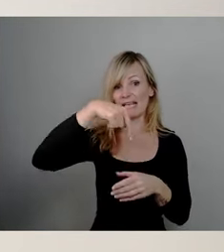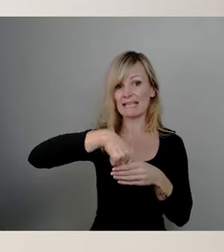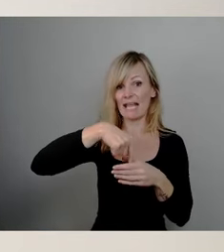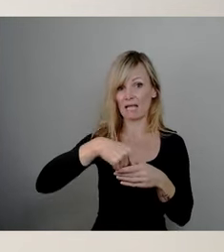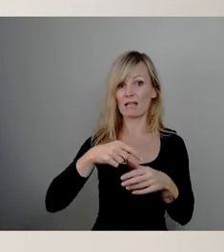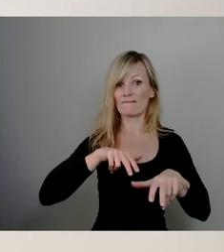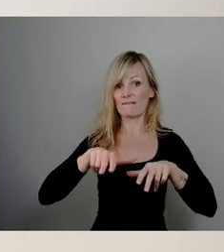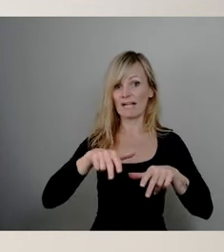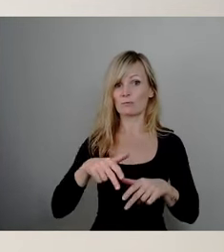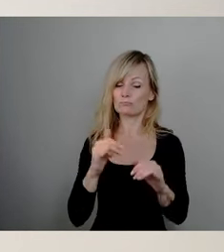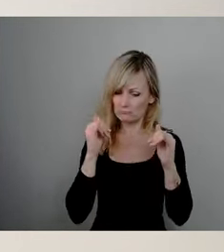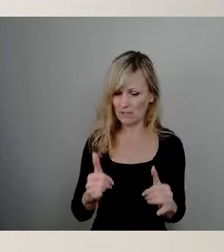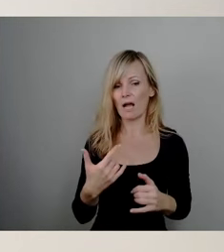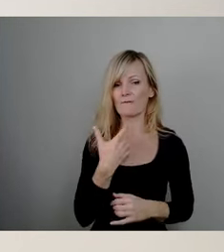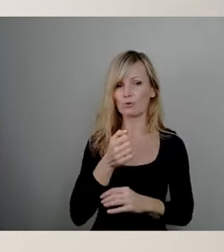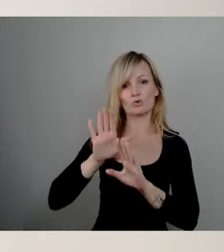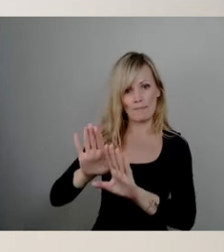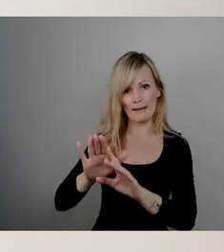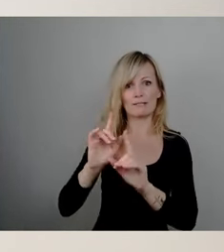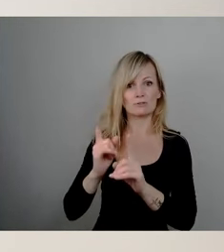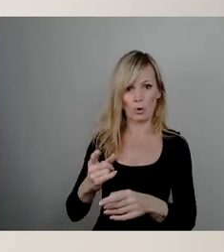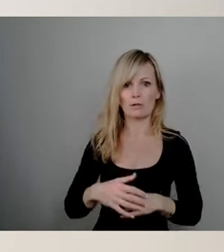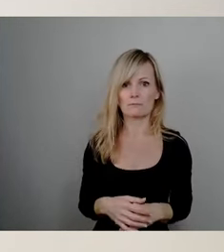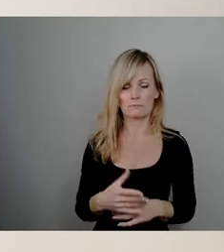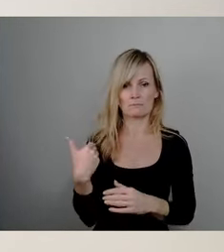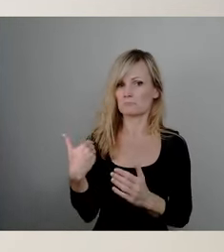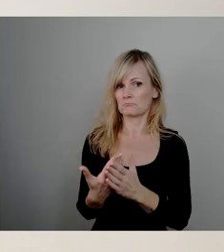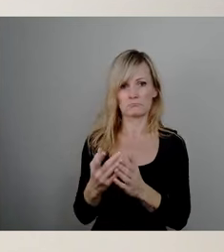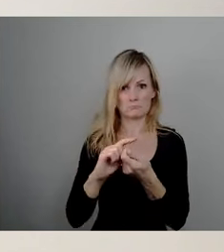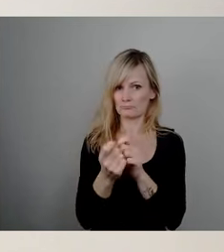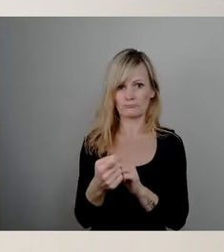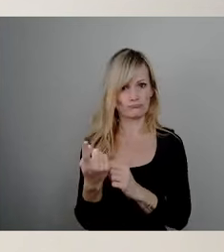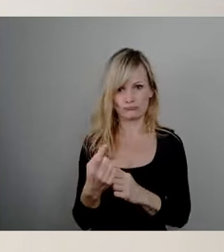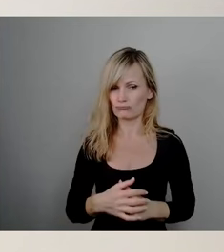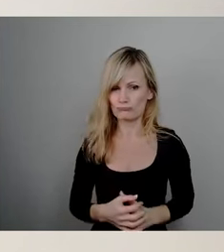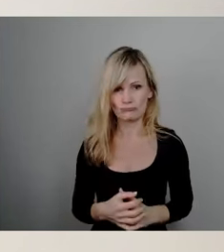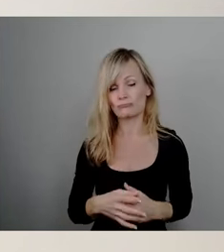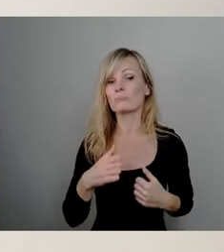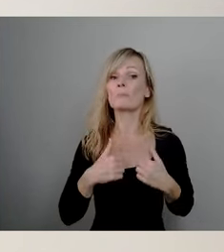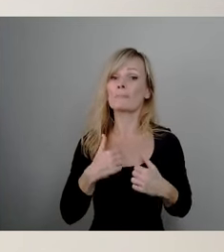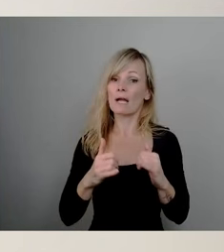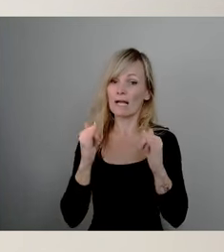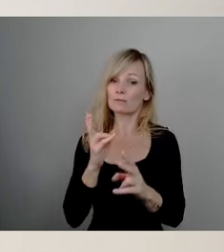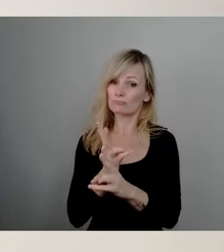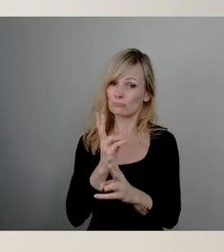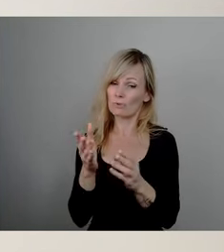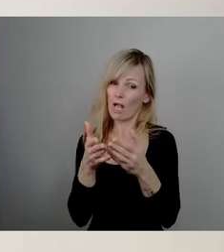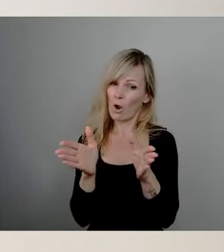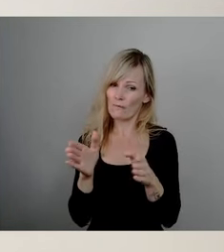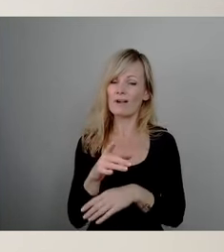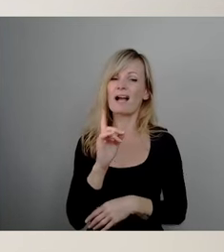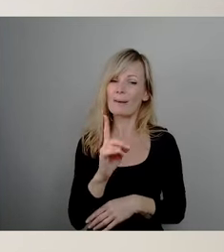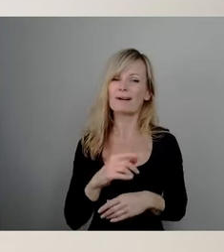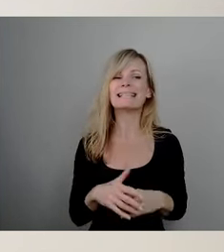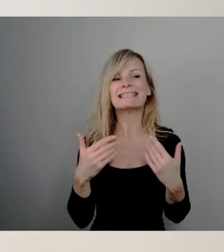Da hat sich auch nichts daran geändert, das Bad zu erhalten, aber nicht, das ist so ein geflügeltes Wort geworden und deswegen